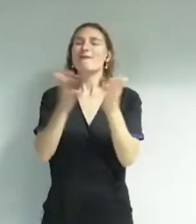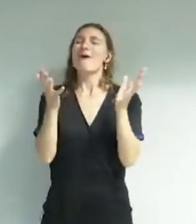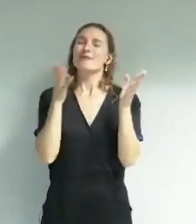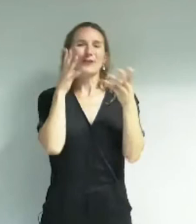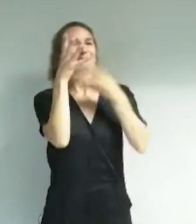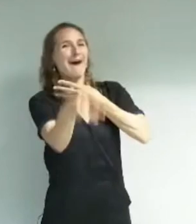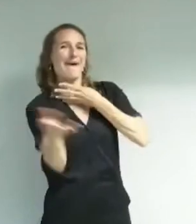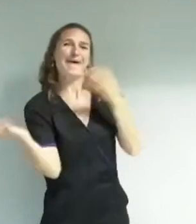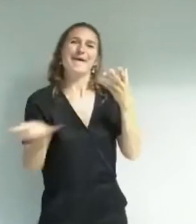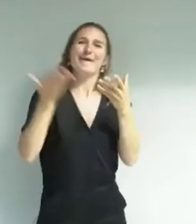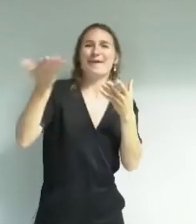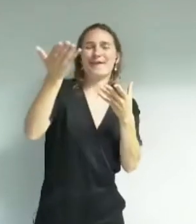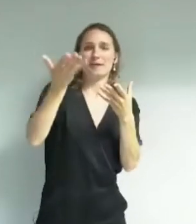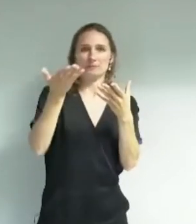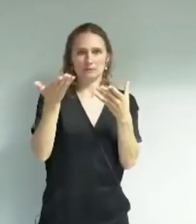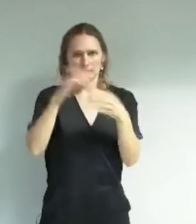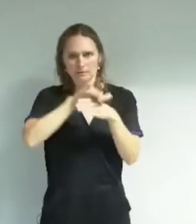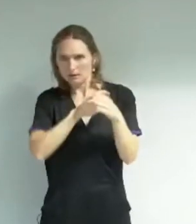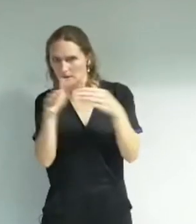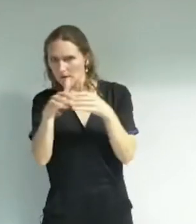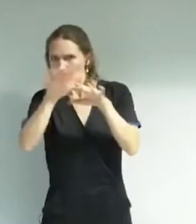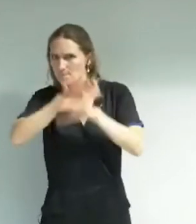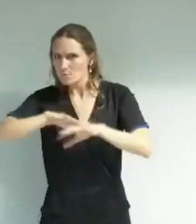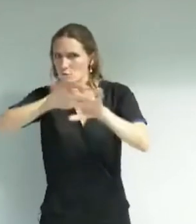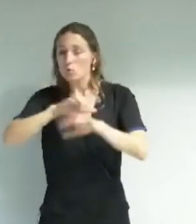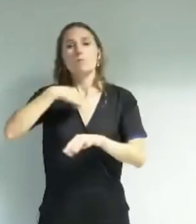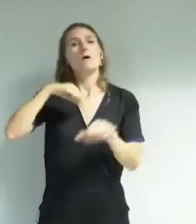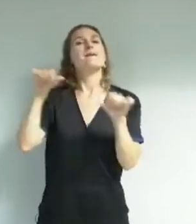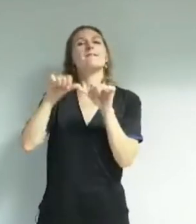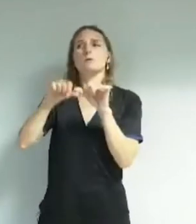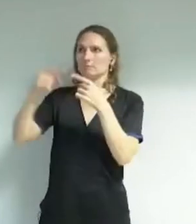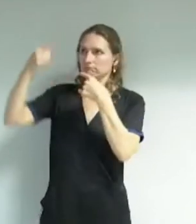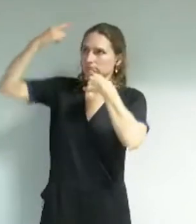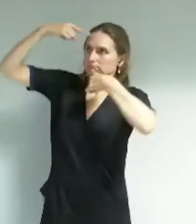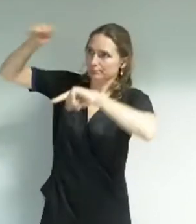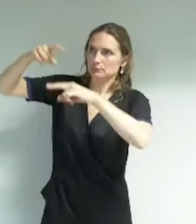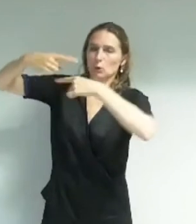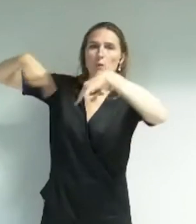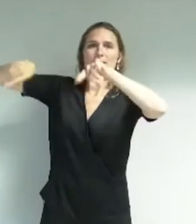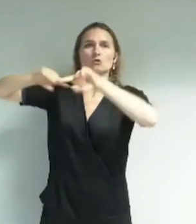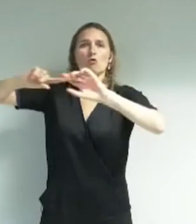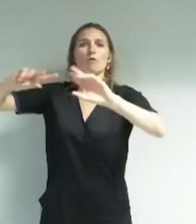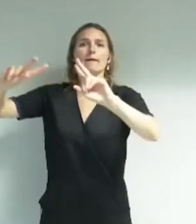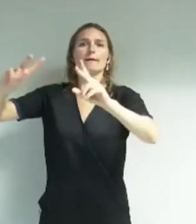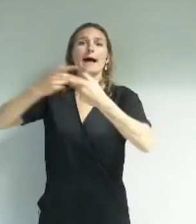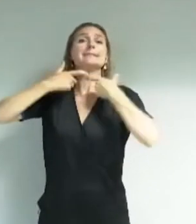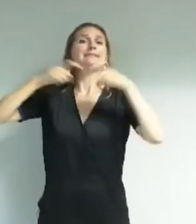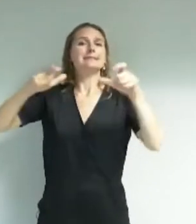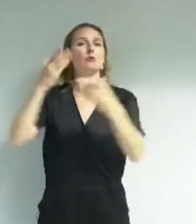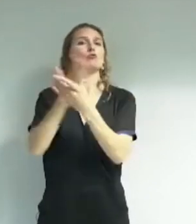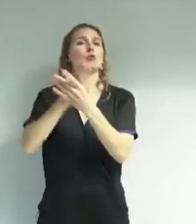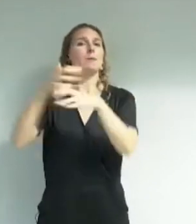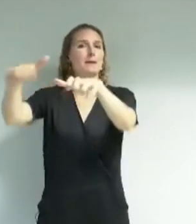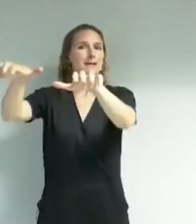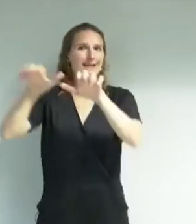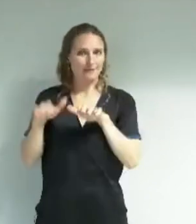aux grenoblois que j'ai saisi officiellement la commission d'accès au document administratif la CADA qui a contraint Éric